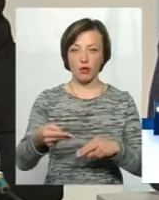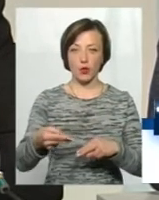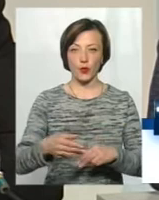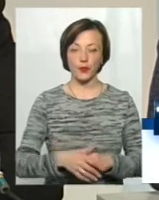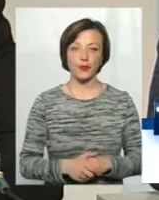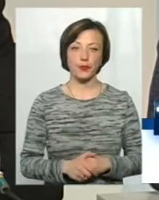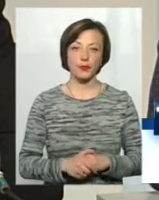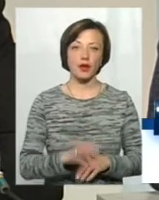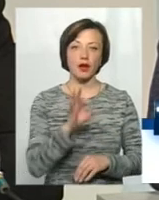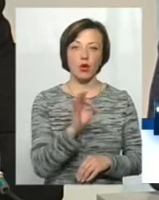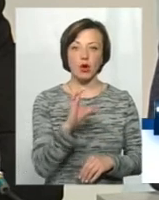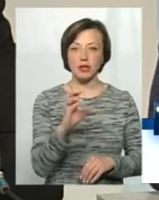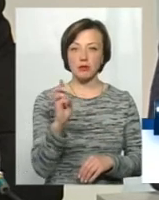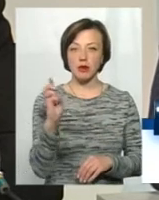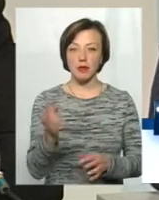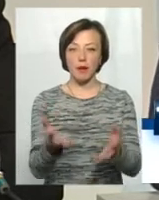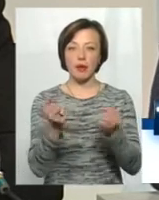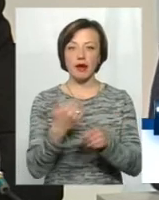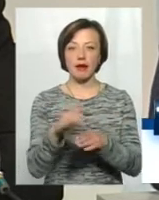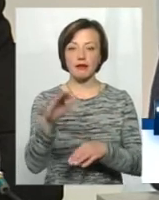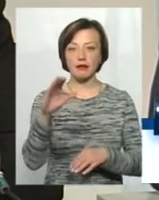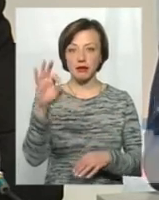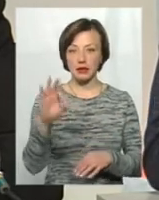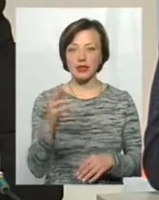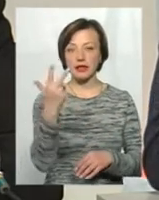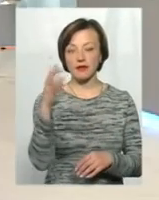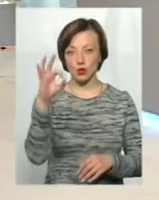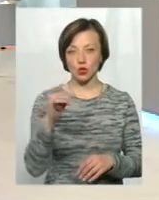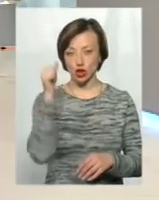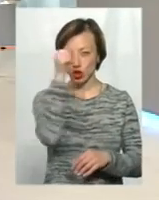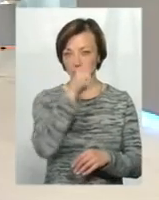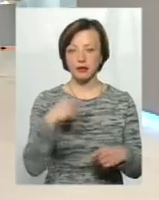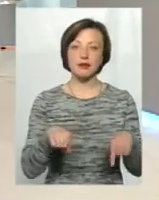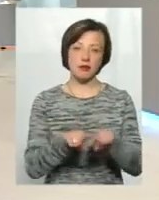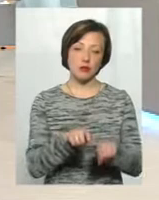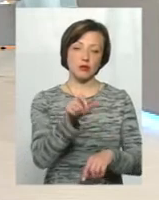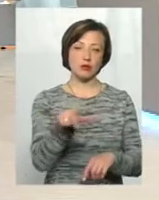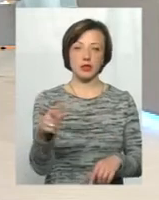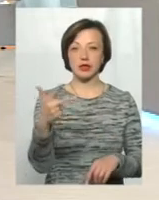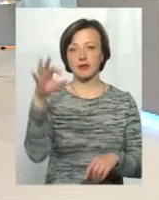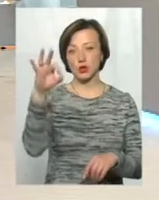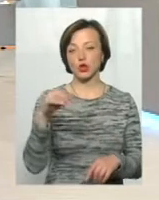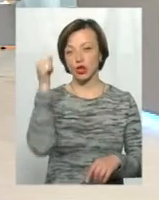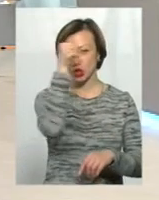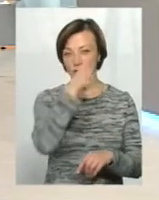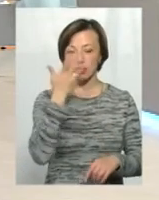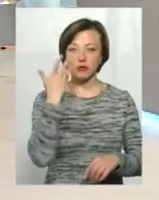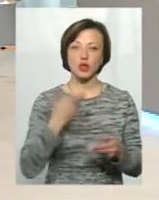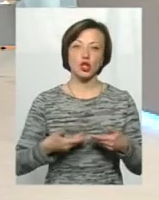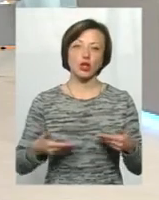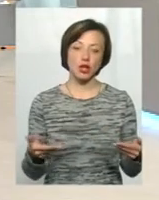ОСББ бере кредит під 3% річних. І так само фізособа під 3% річних при нашій